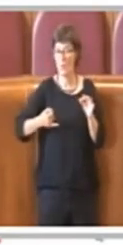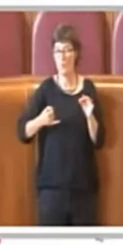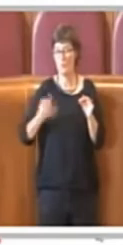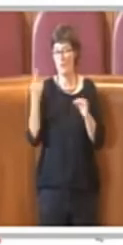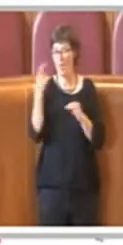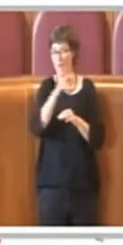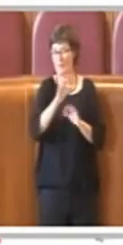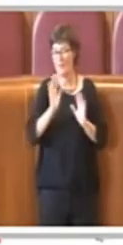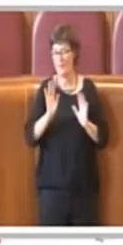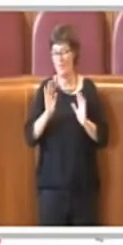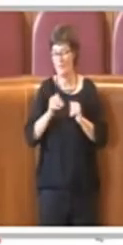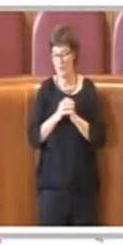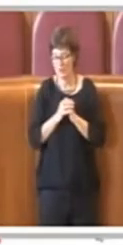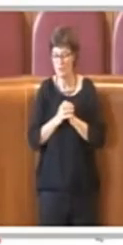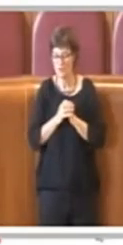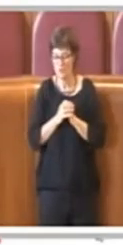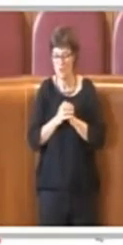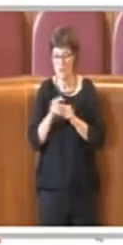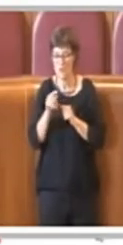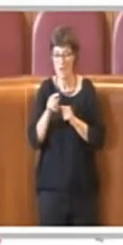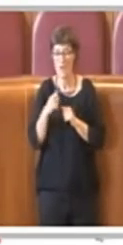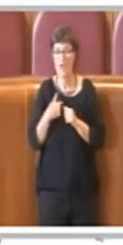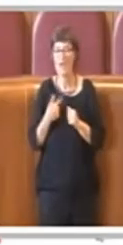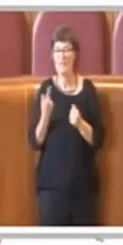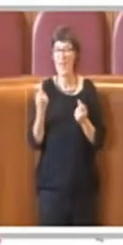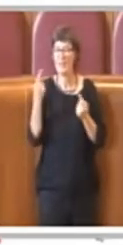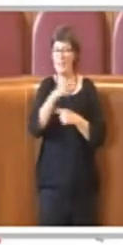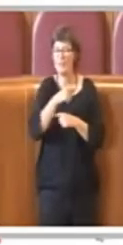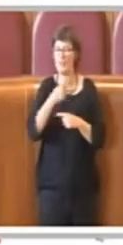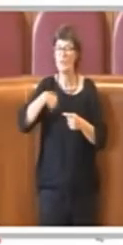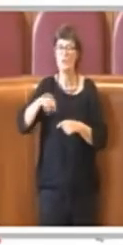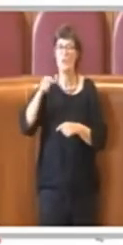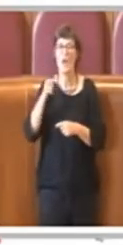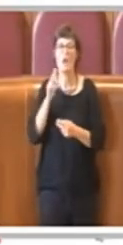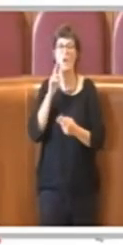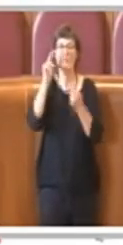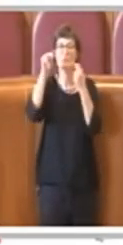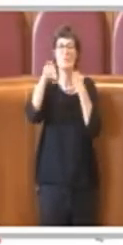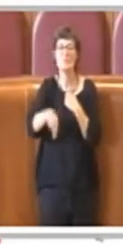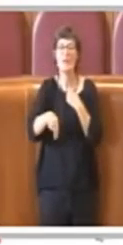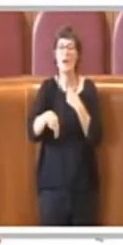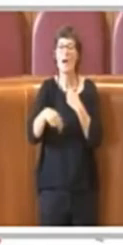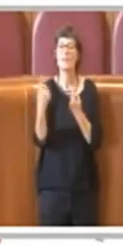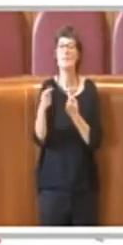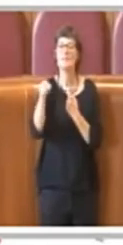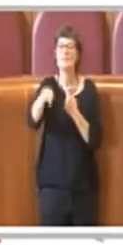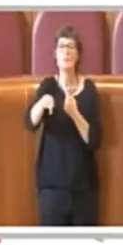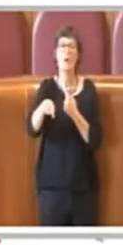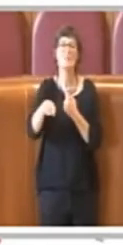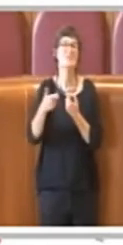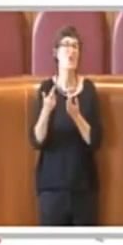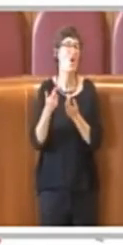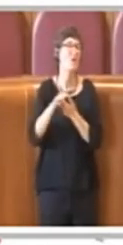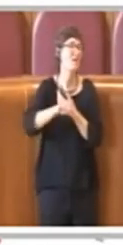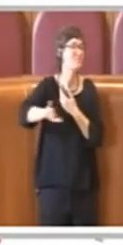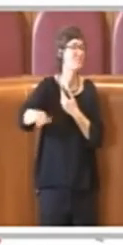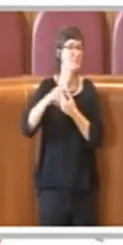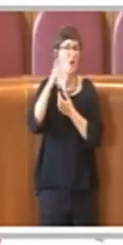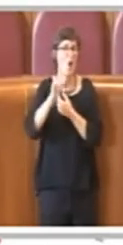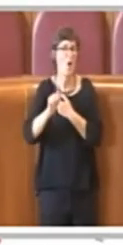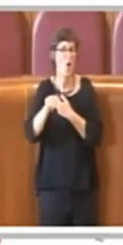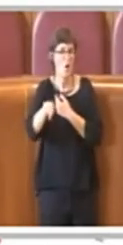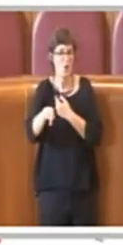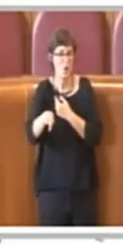realtà ancora troppo lontana culturalmente dalla nostra società. Le consulte per i diritti delle persone con disabilità